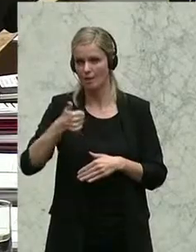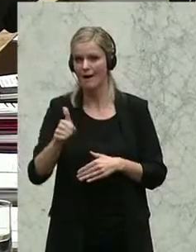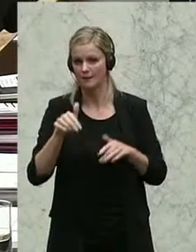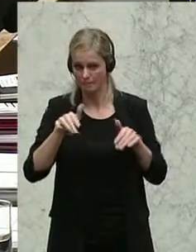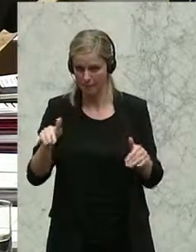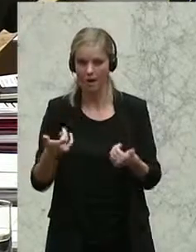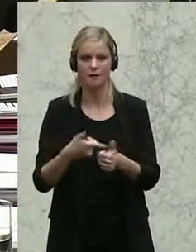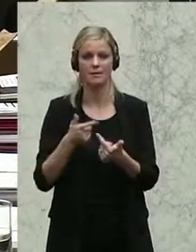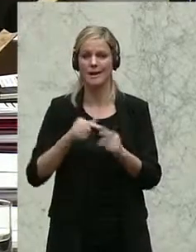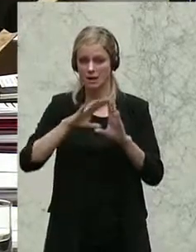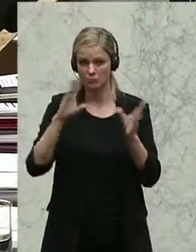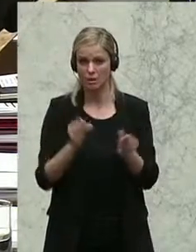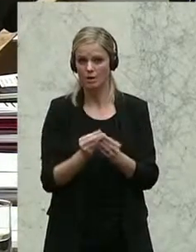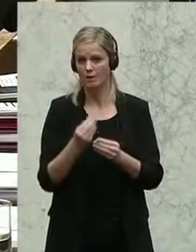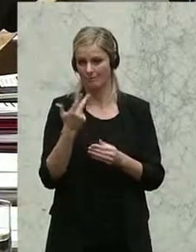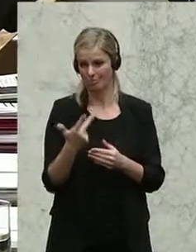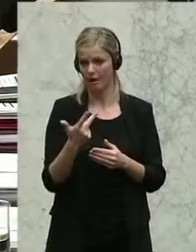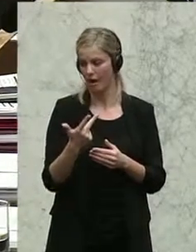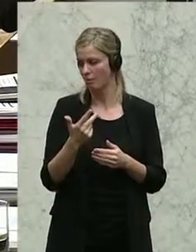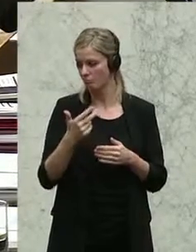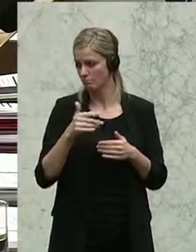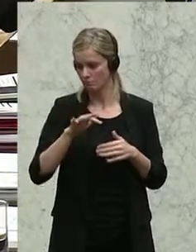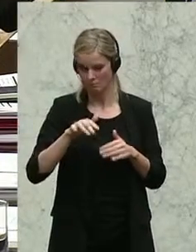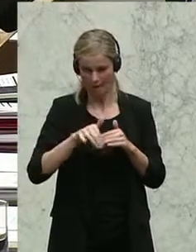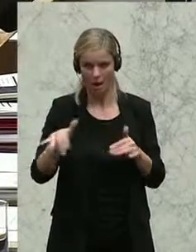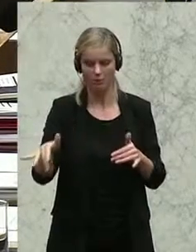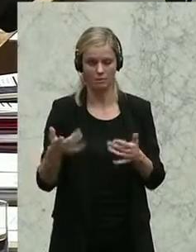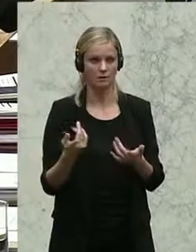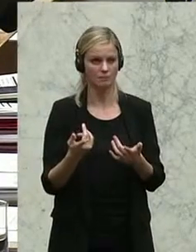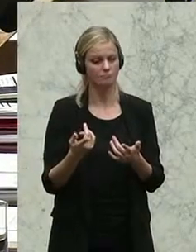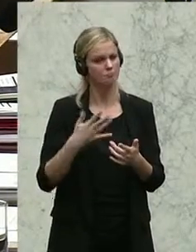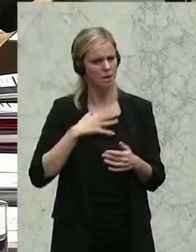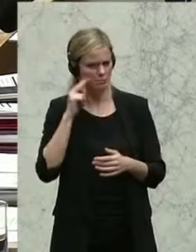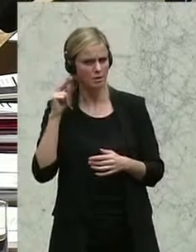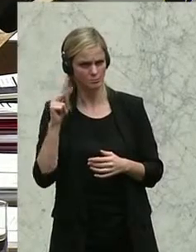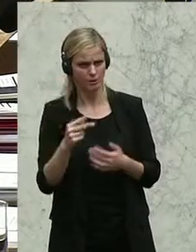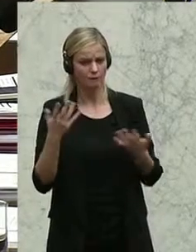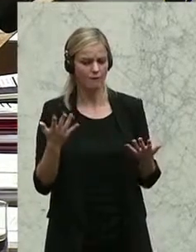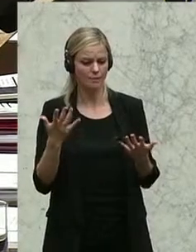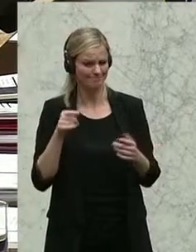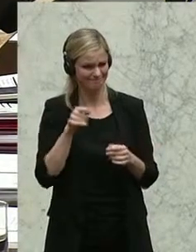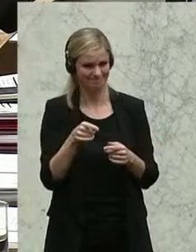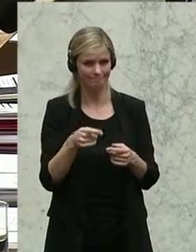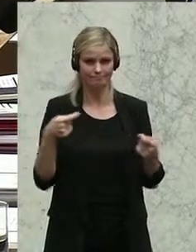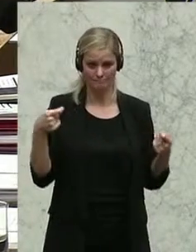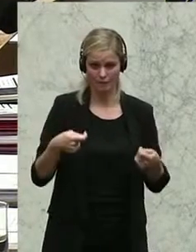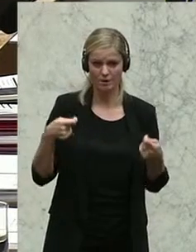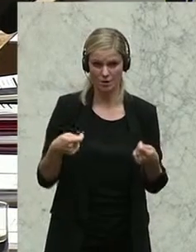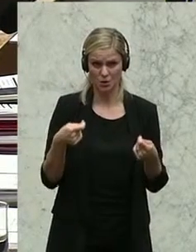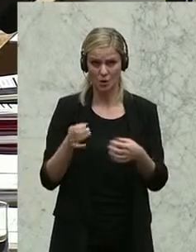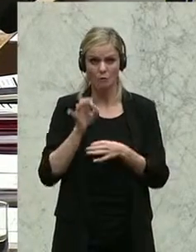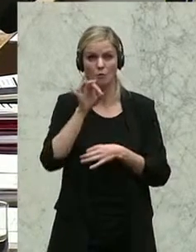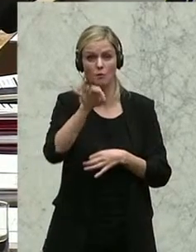insgesamt 3 Milliarden Investitionen. Und aus meiner Sicht werden diese Investitionen ausschließlich in den Rachen der